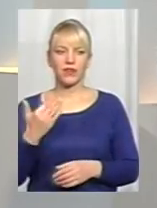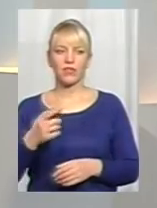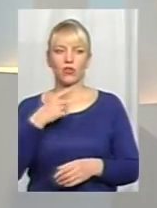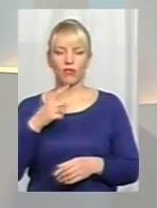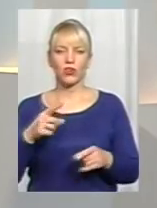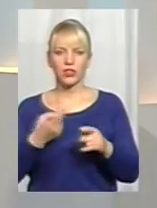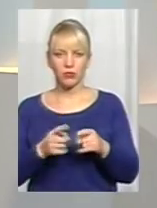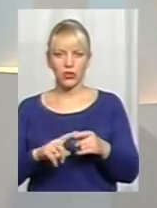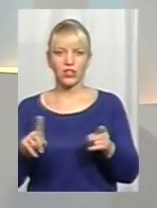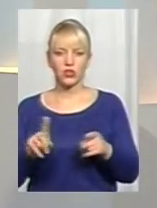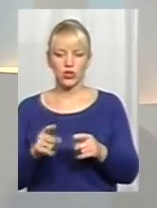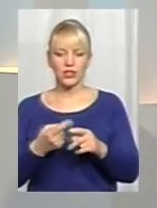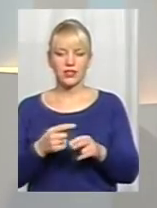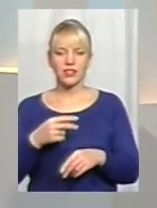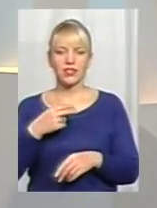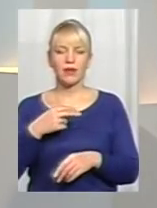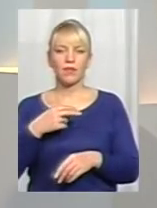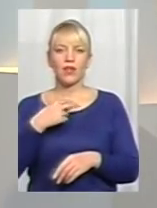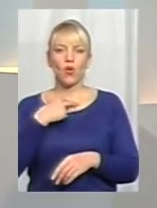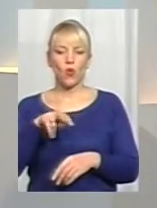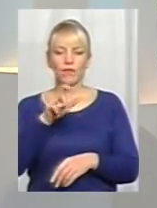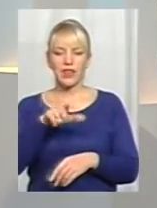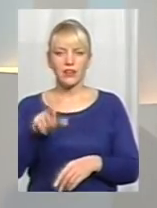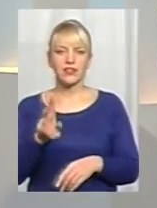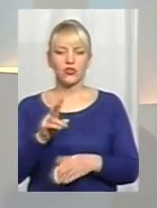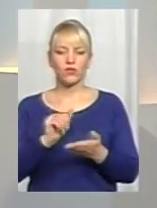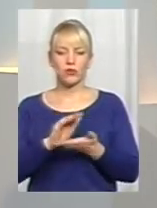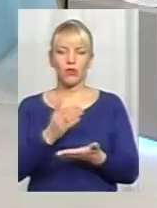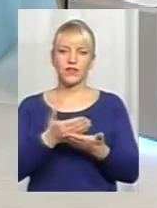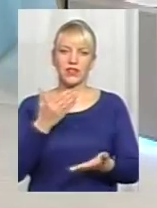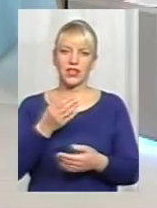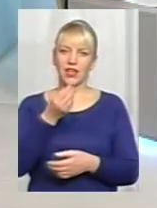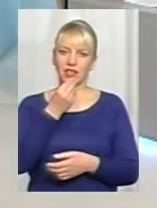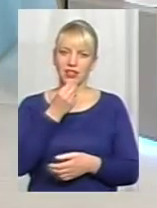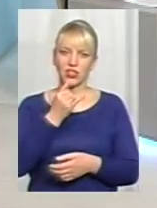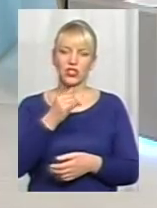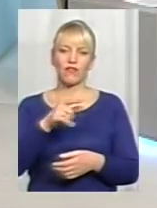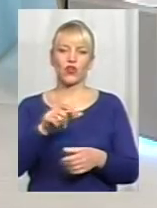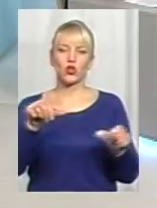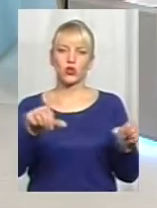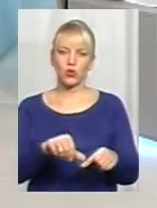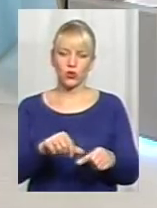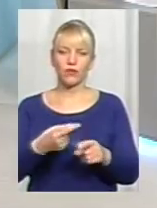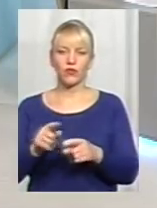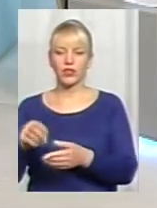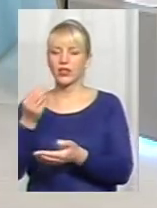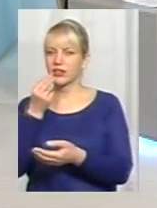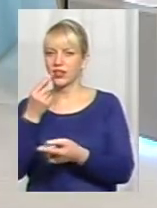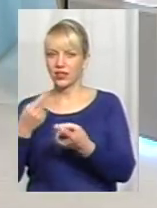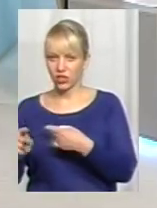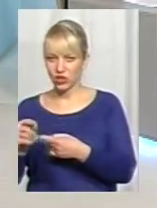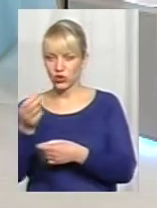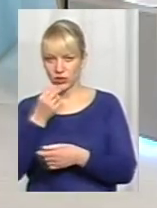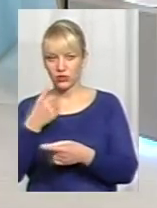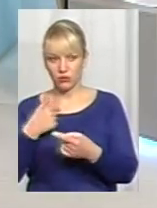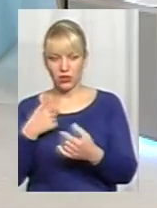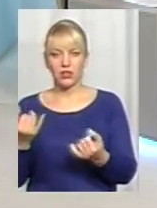ці ув'язнені, які відмовились від їжі в їданні, вони споживали іншу їжу. Просто мені важливо